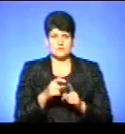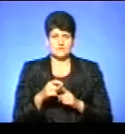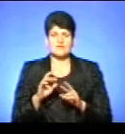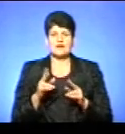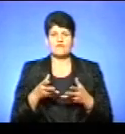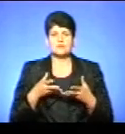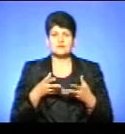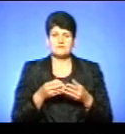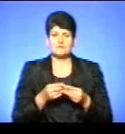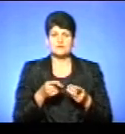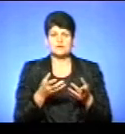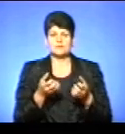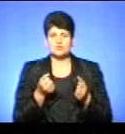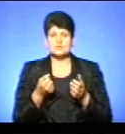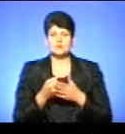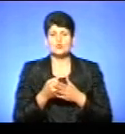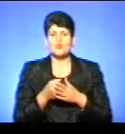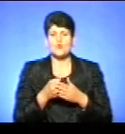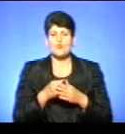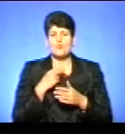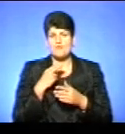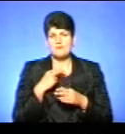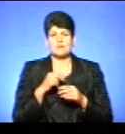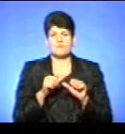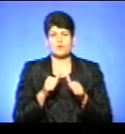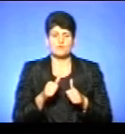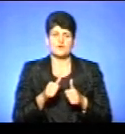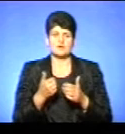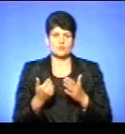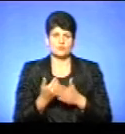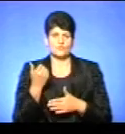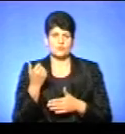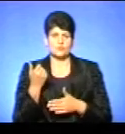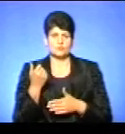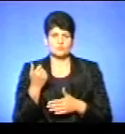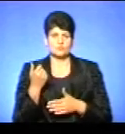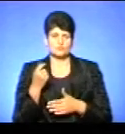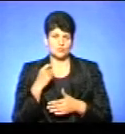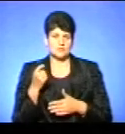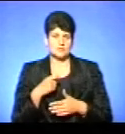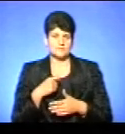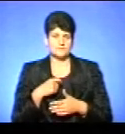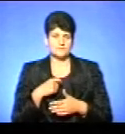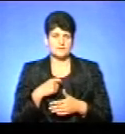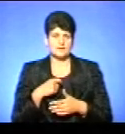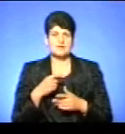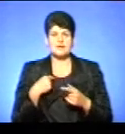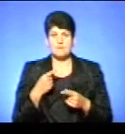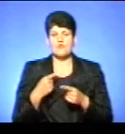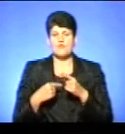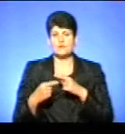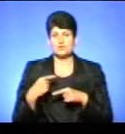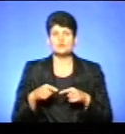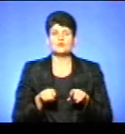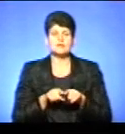впливають, чи вони беруться до уваги при формуванні нового українського? Я повернуся до тієї ж